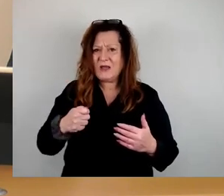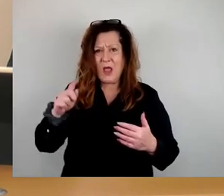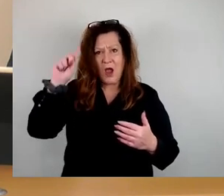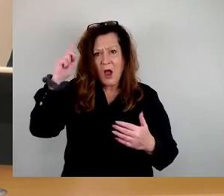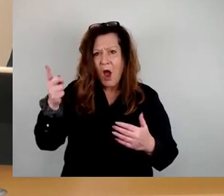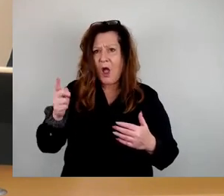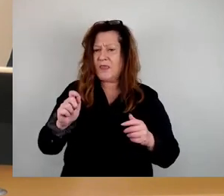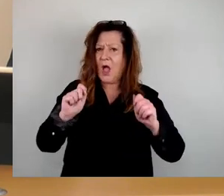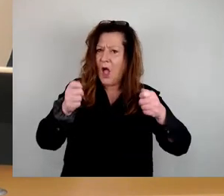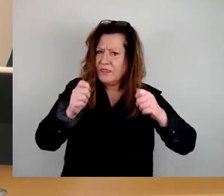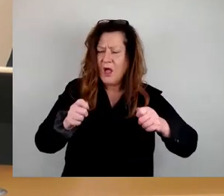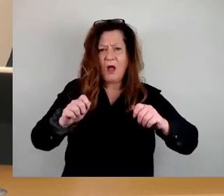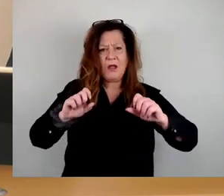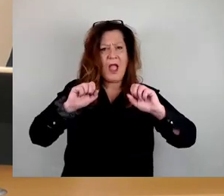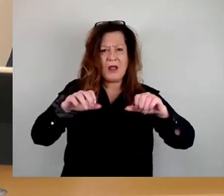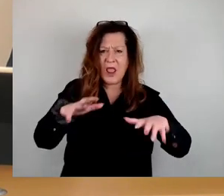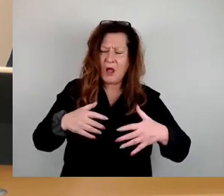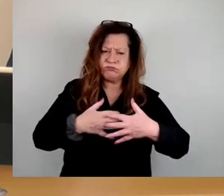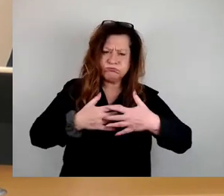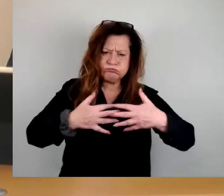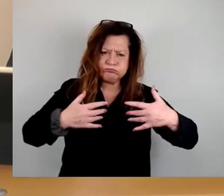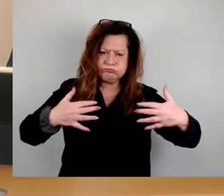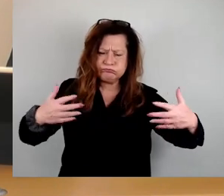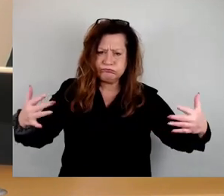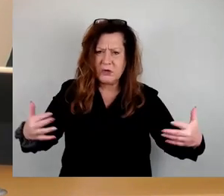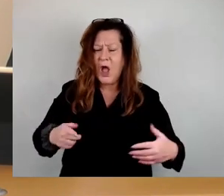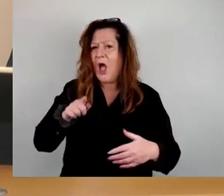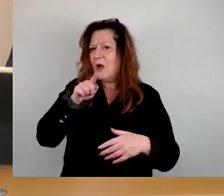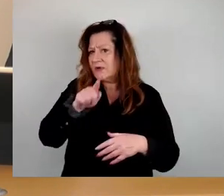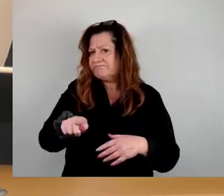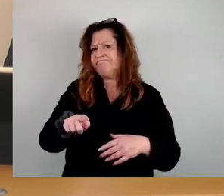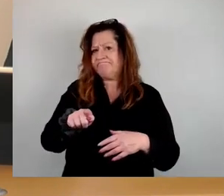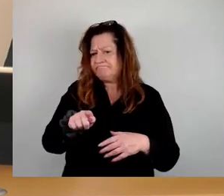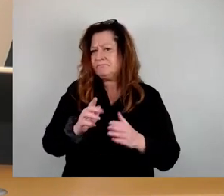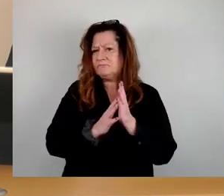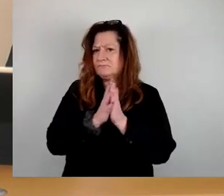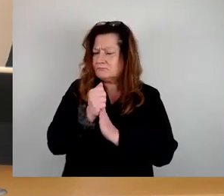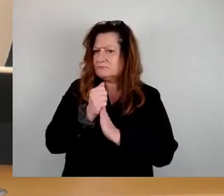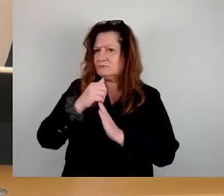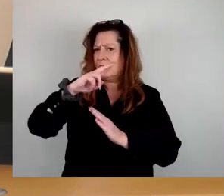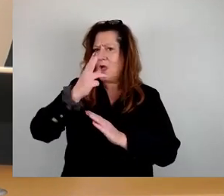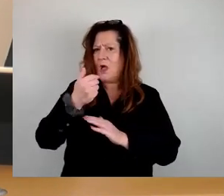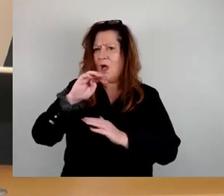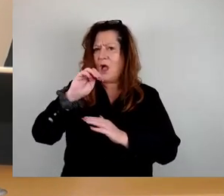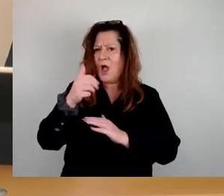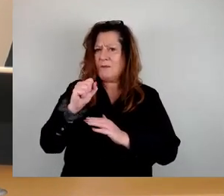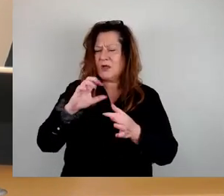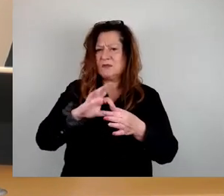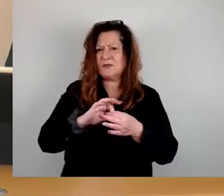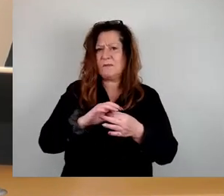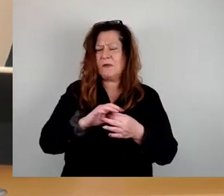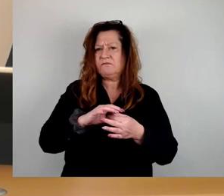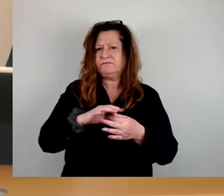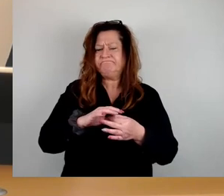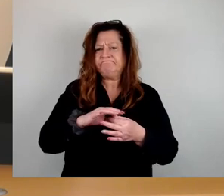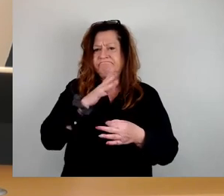Erklärungen überschlagen, aber zu diesem Massaker haben wir noch nichts gesagt. Diese selbstkritischen Betrachtungen schließe ich